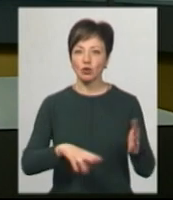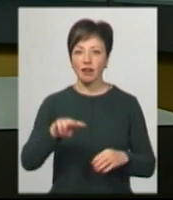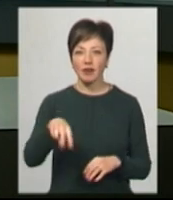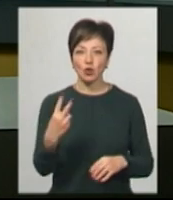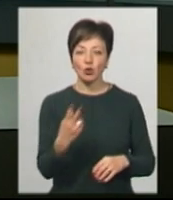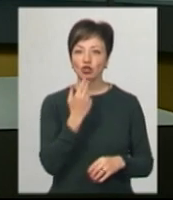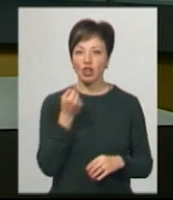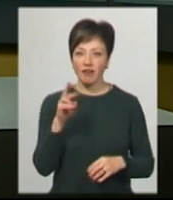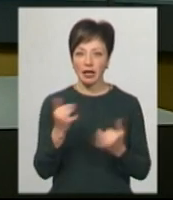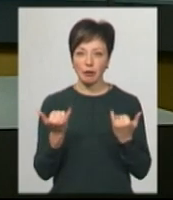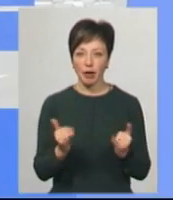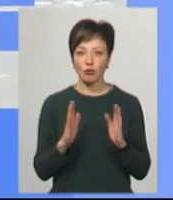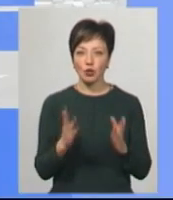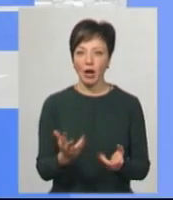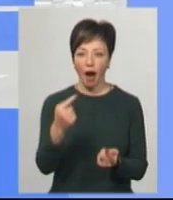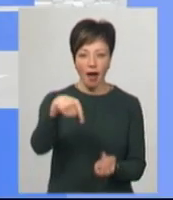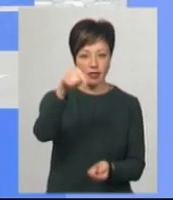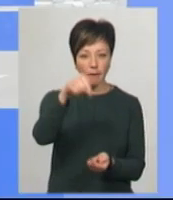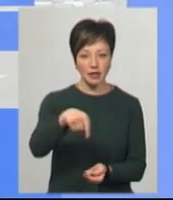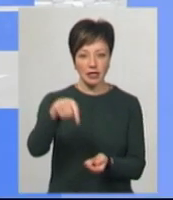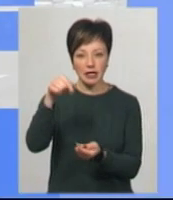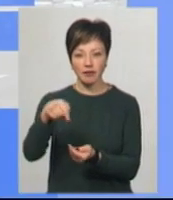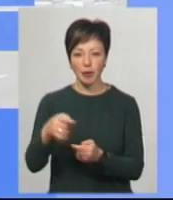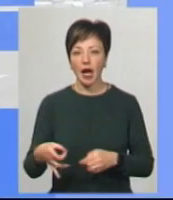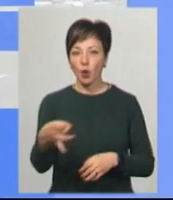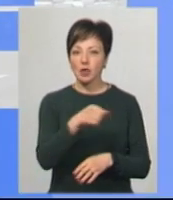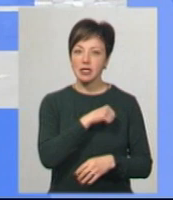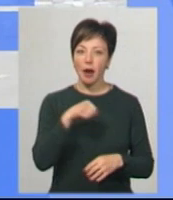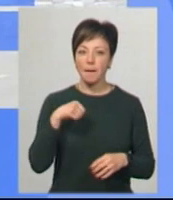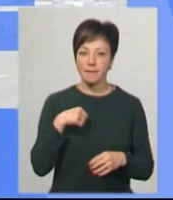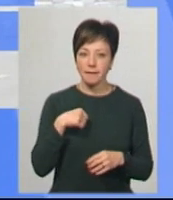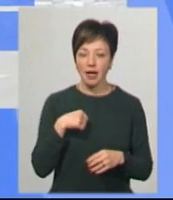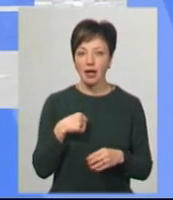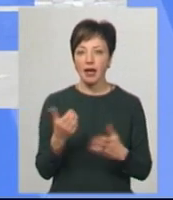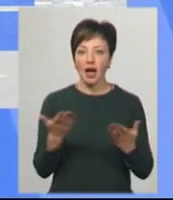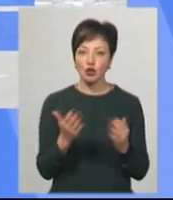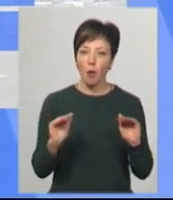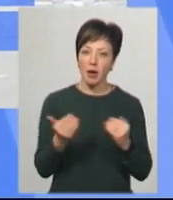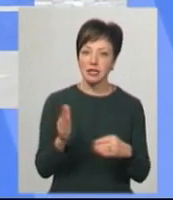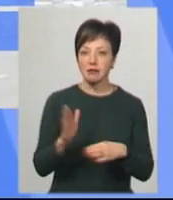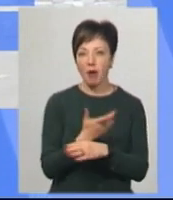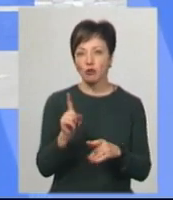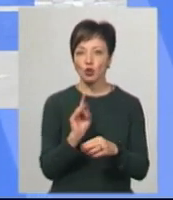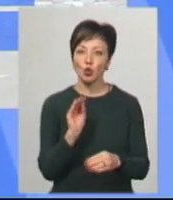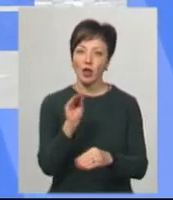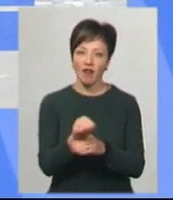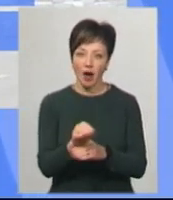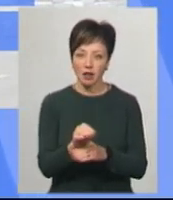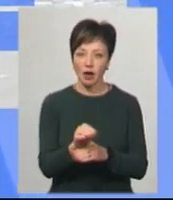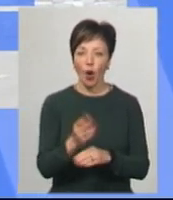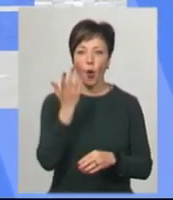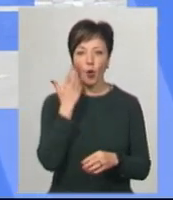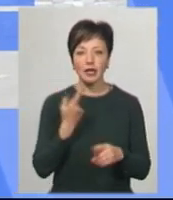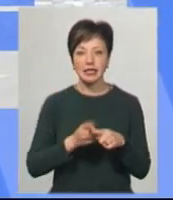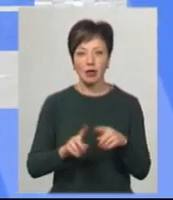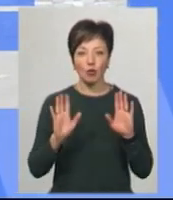червня. Тепер він буде адаптивним, тобто регіони самі зможуть якість обмеження знімати або щось додавати, коли це